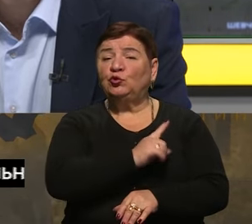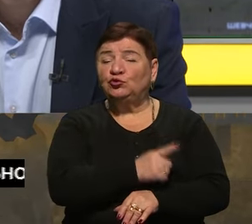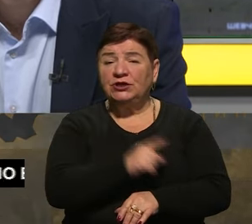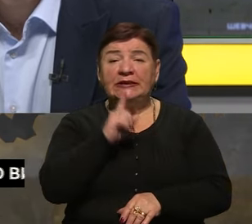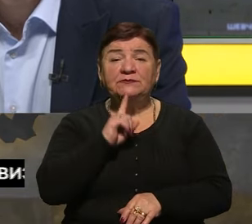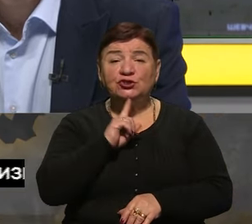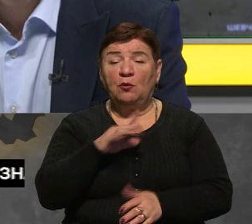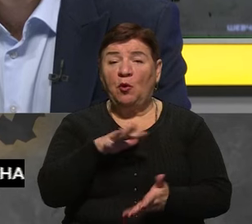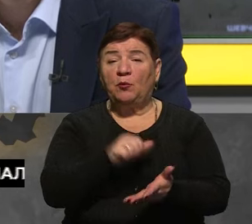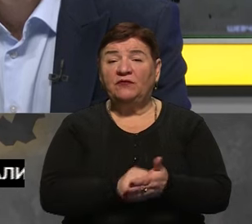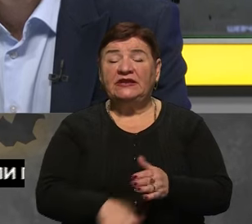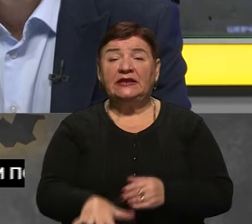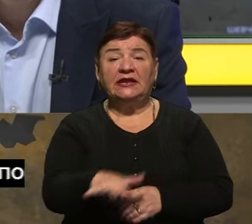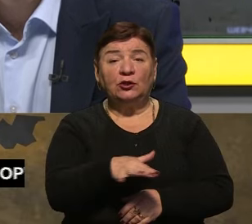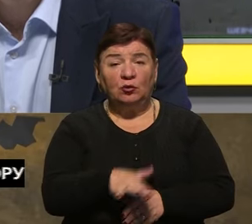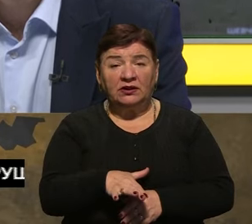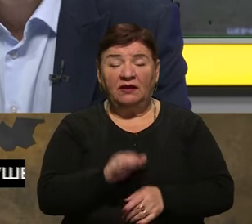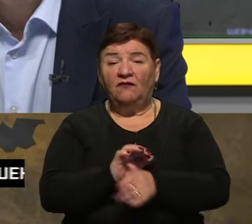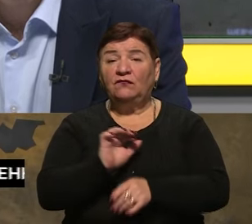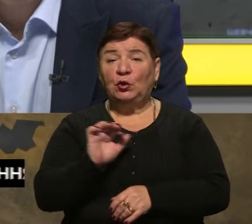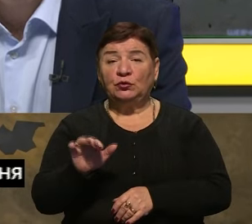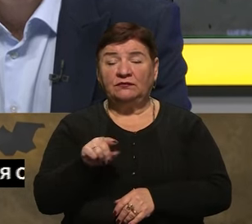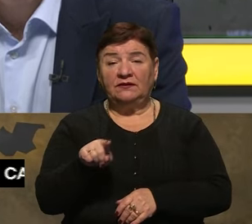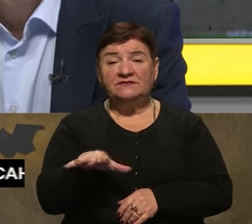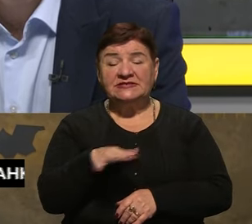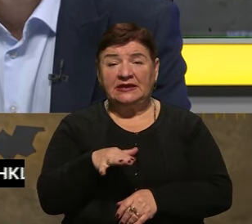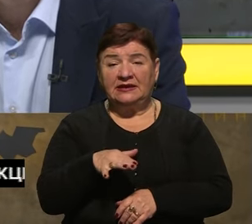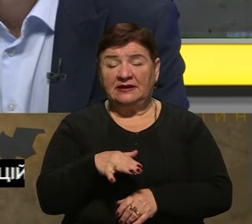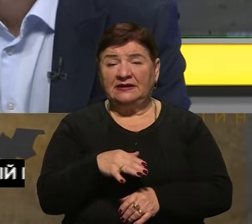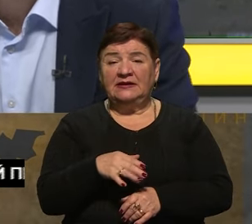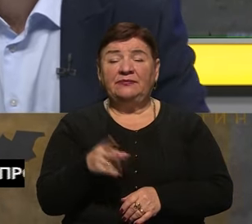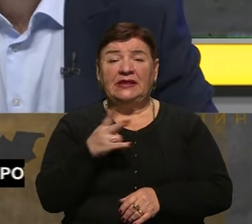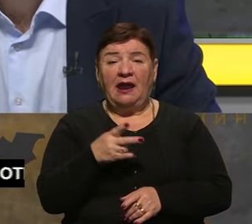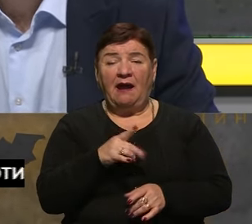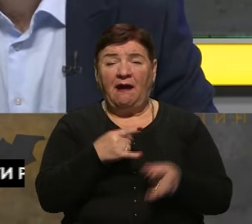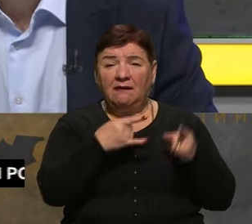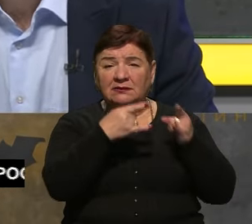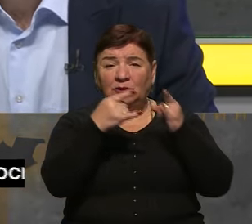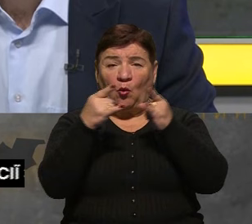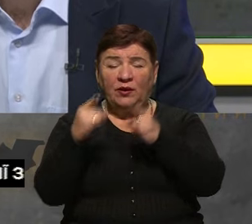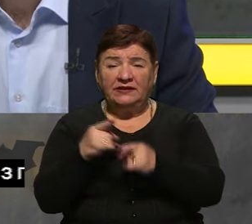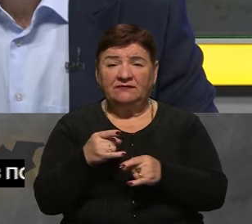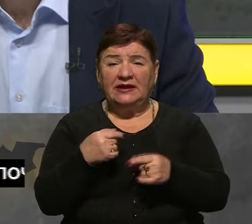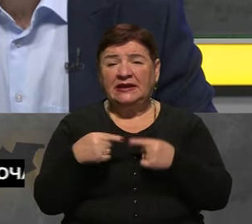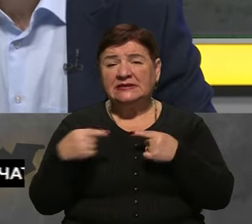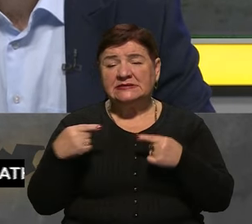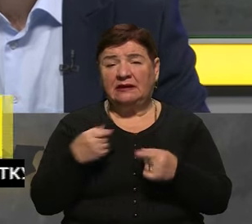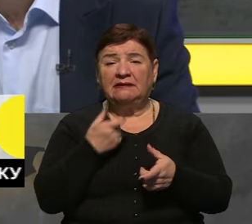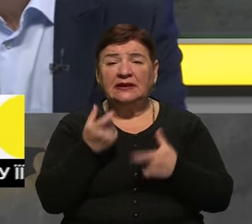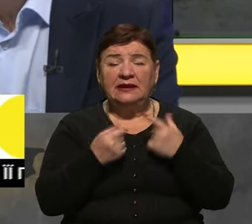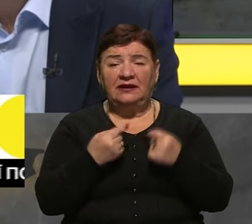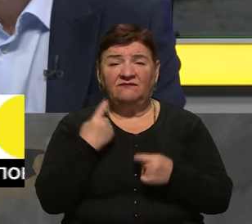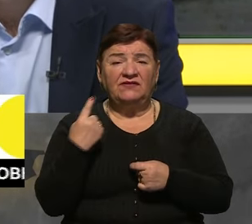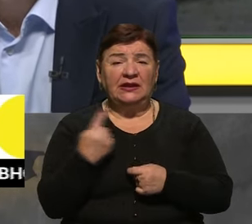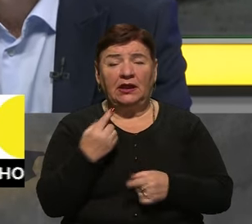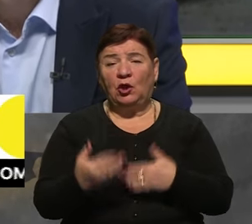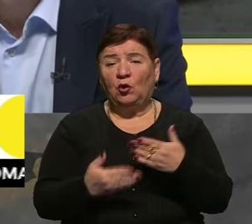часом у повній території по виготовленню цих всіх розходників для впіві дронов, там різних деталей, вони дуже великий крок